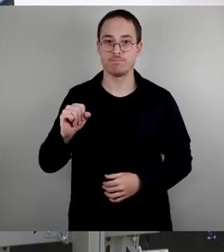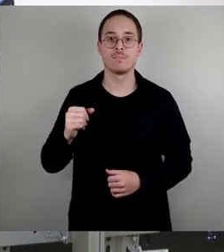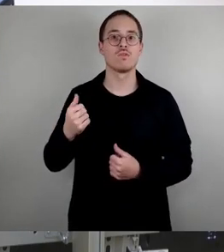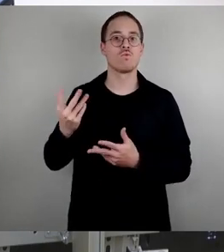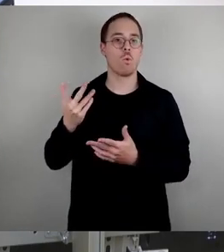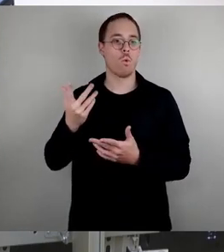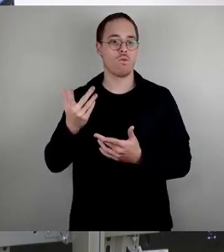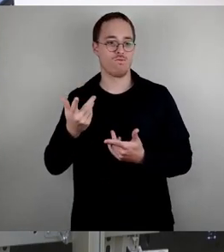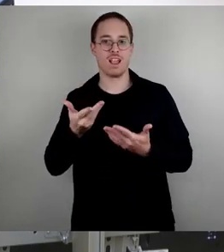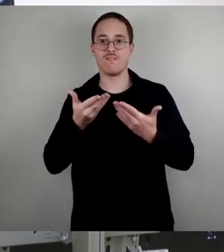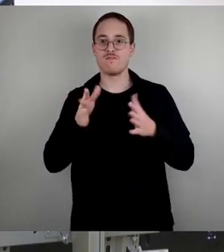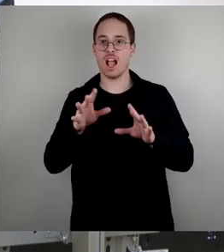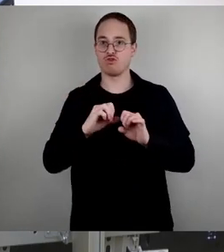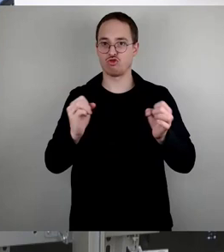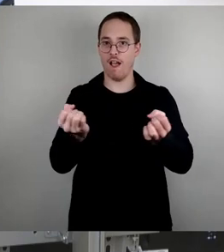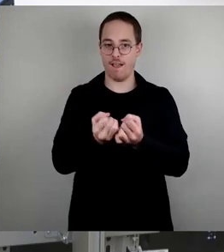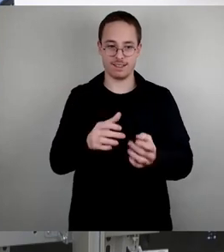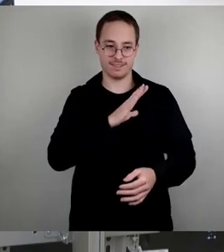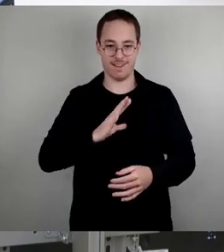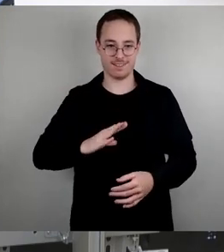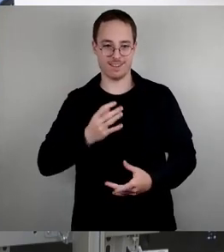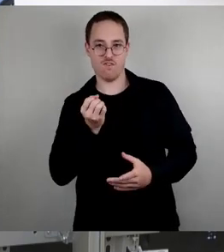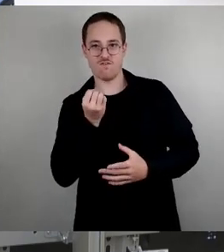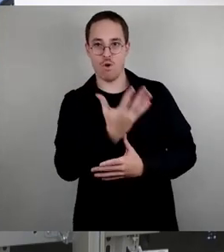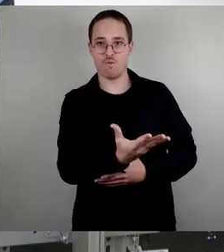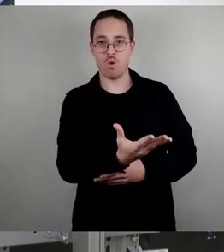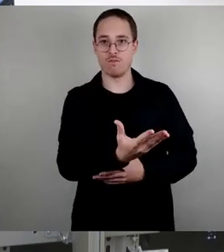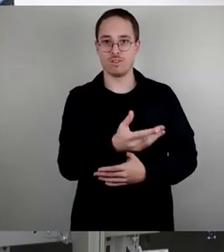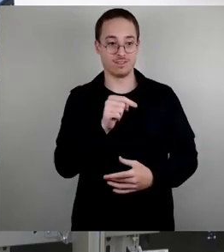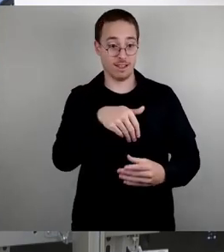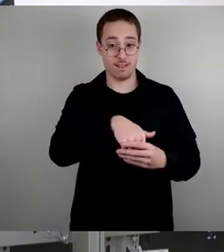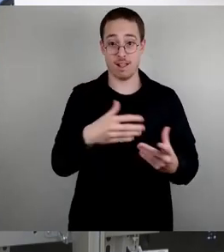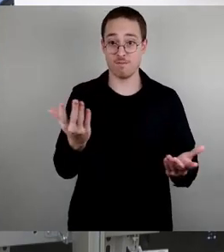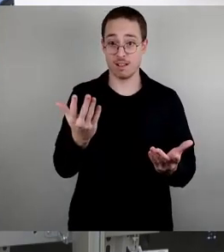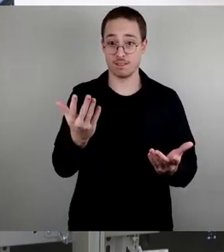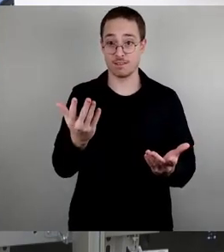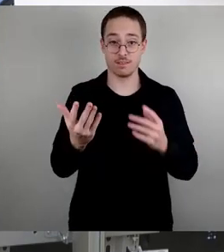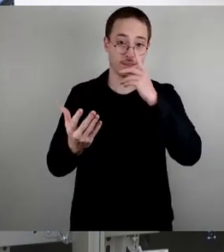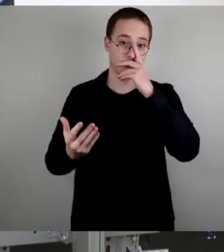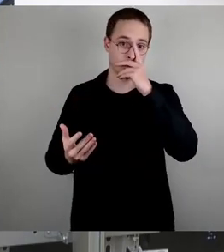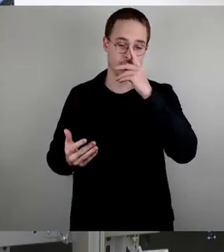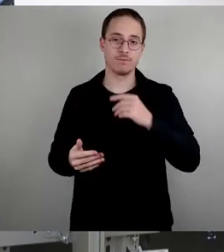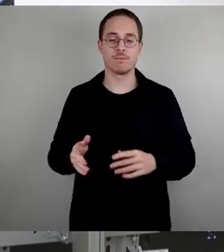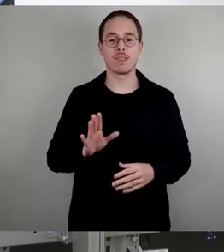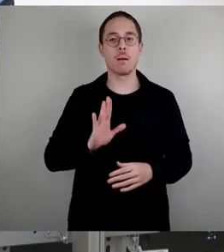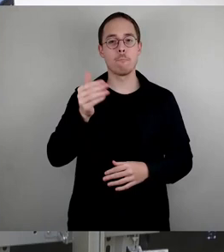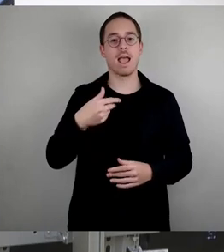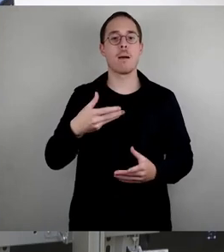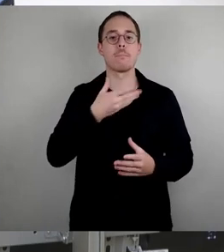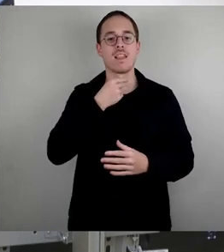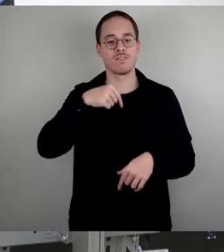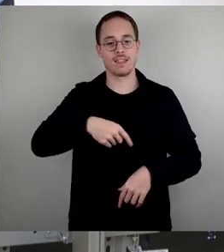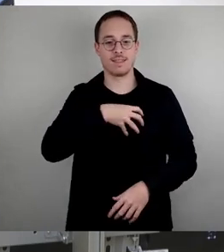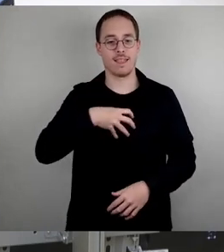können, das können Sie gern tun, aber dann machen Sie es bitte richtig. Denn wir haben den Mehrbedarf von ungefähr 2.000 Personen in Dresden. Das